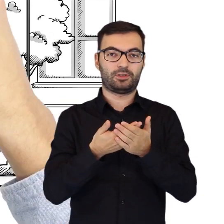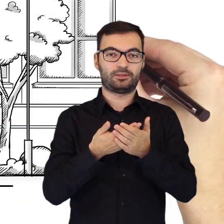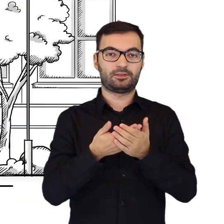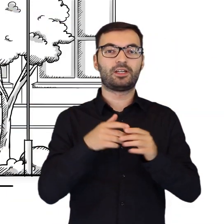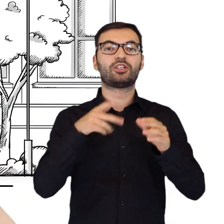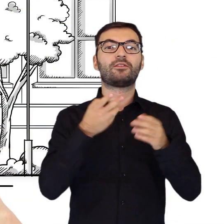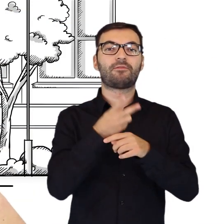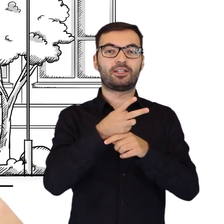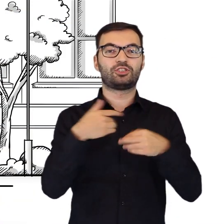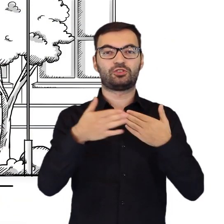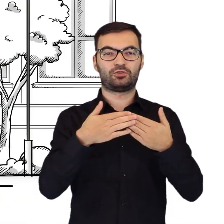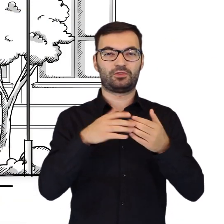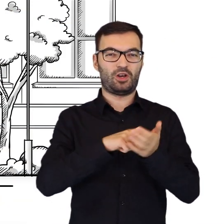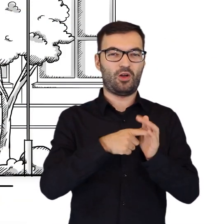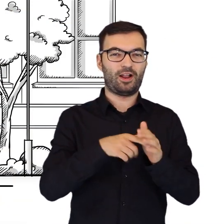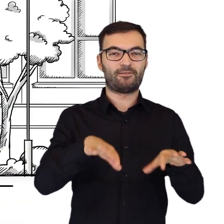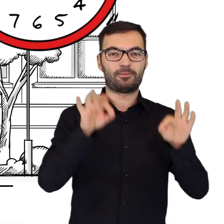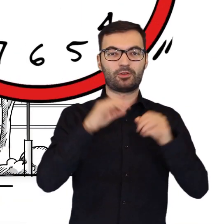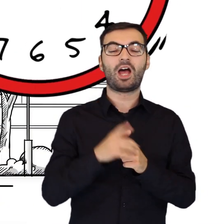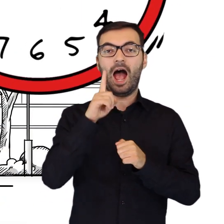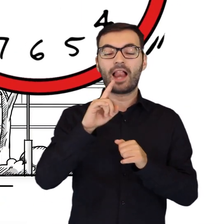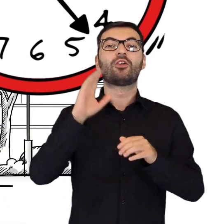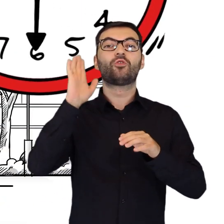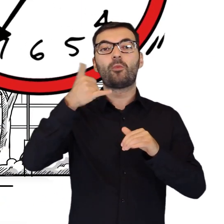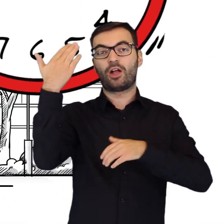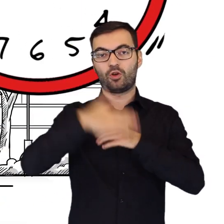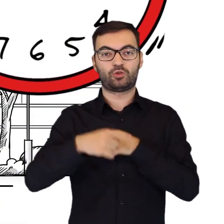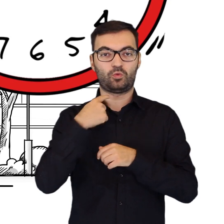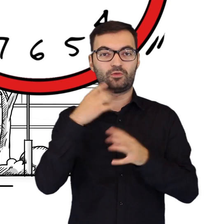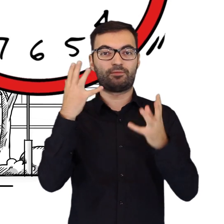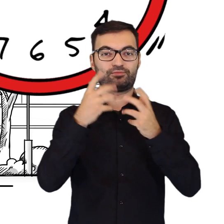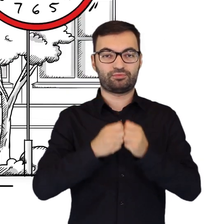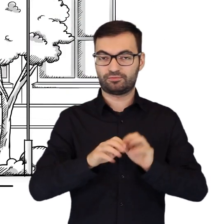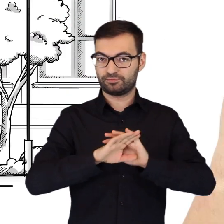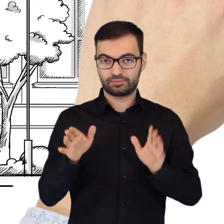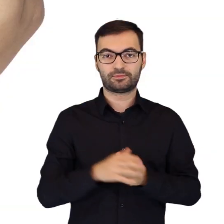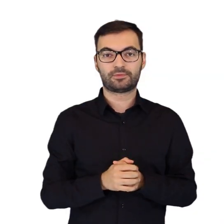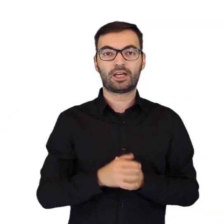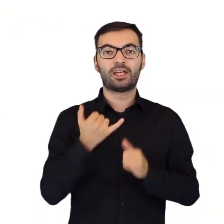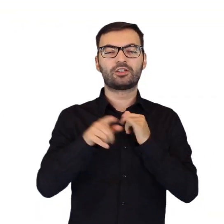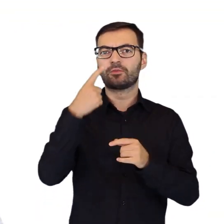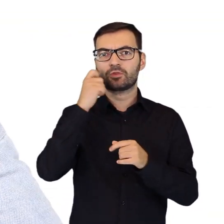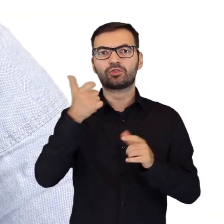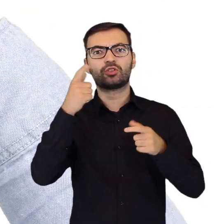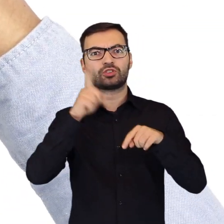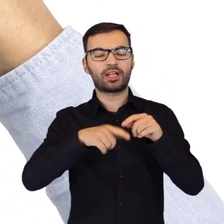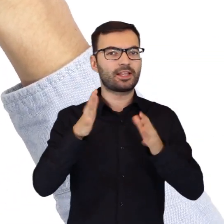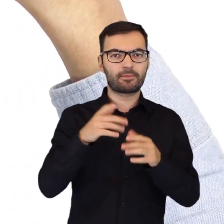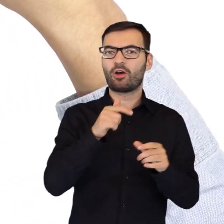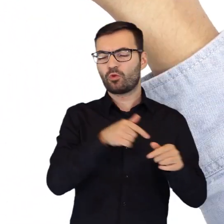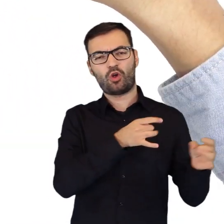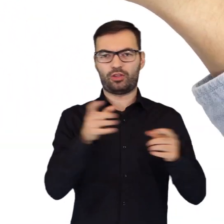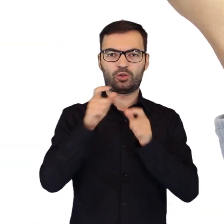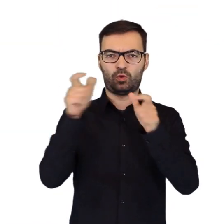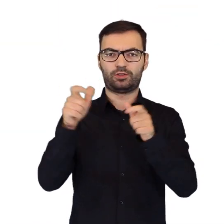miejscu, np. na drzwiach lokalu wyborczego. Nie wcześniej jednak niż po zakończeniu głosowania. Każdy, kto zauważy nieprawidłowości